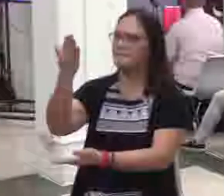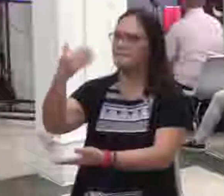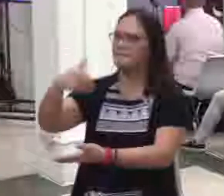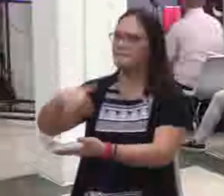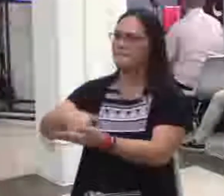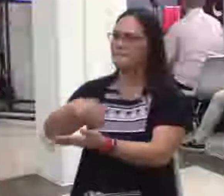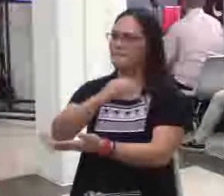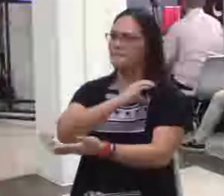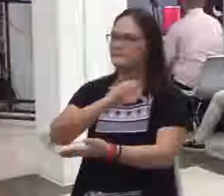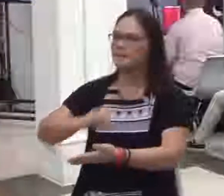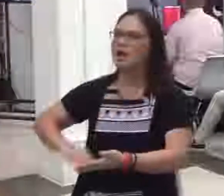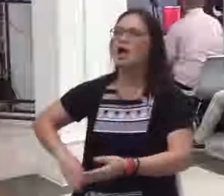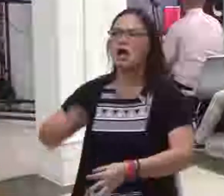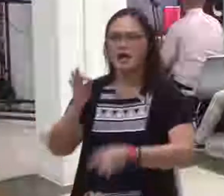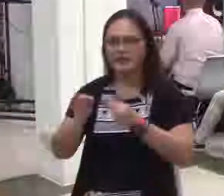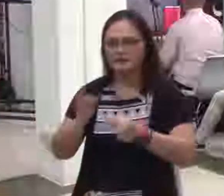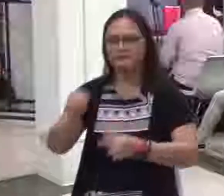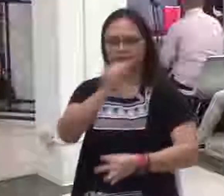pagyayamanin